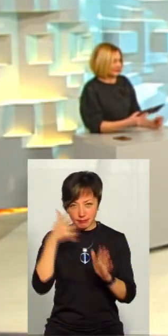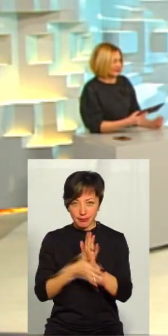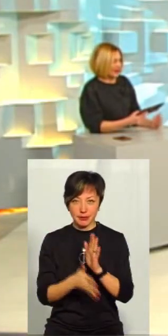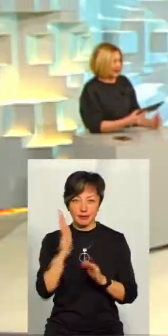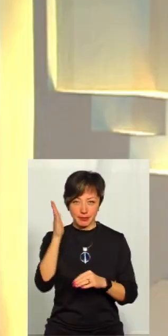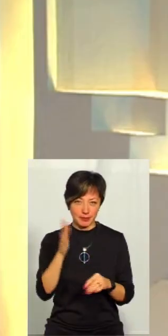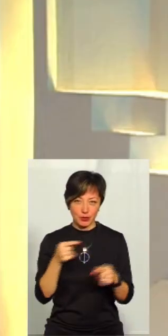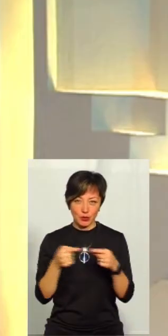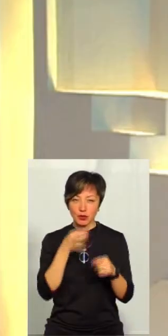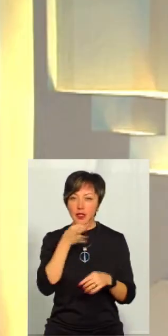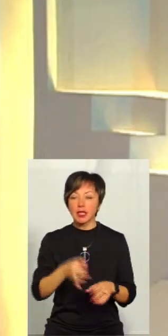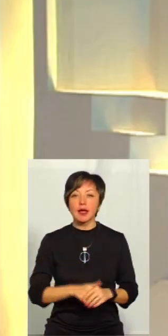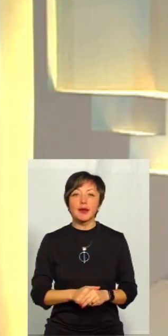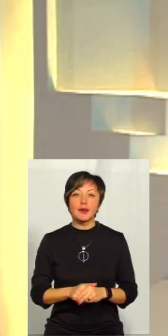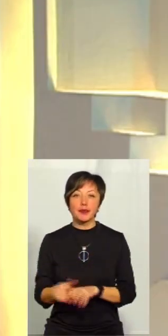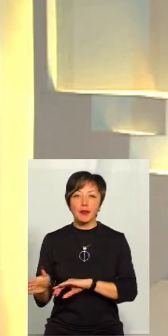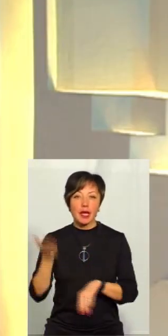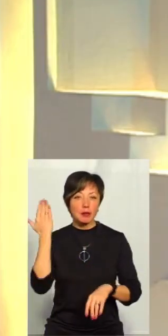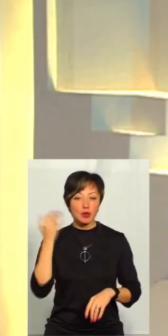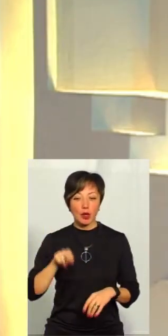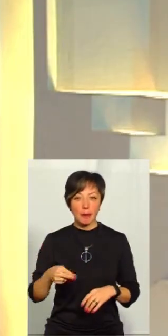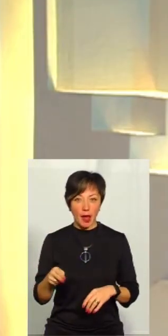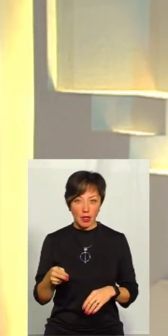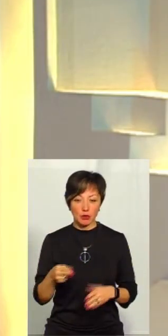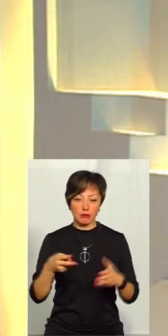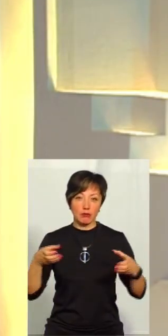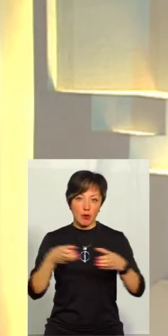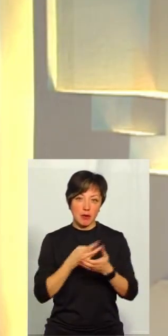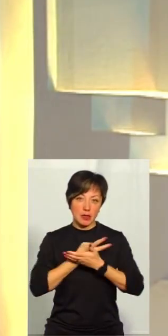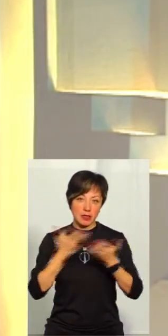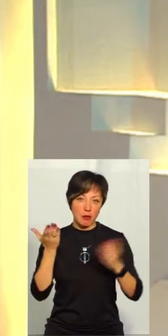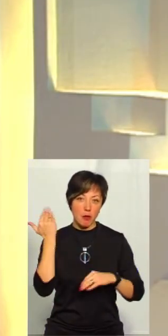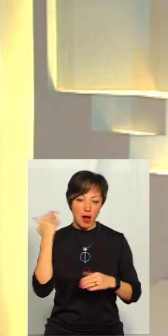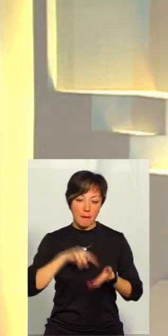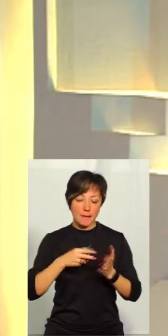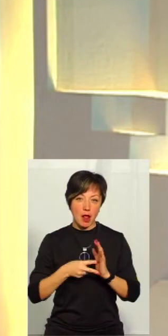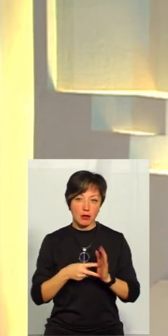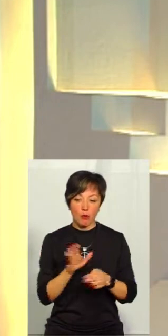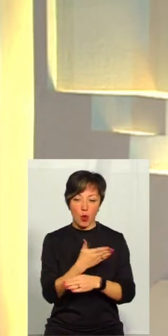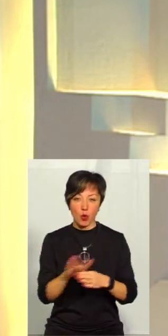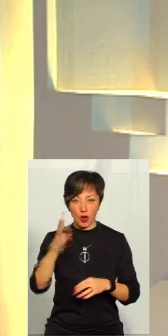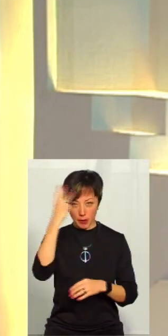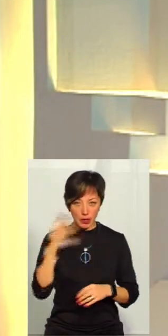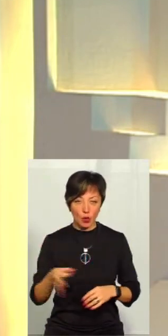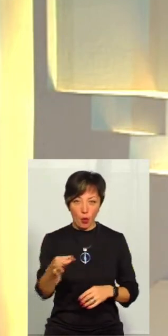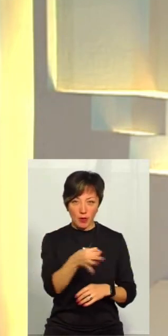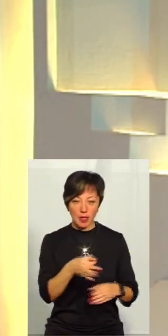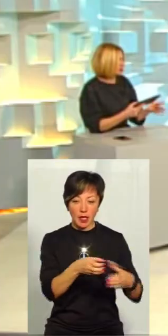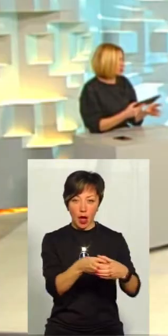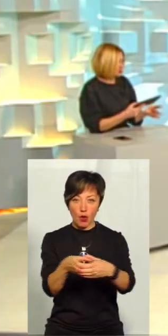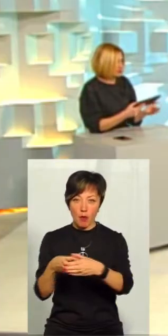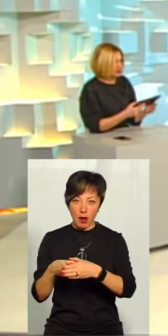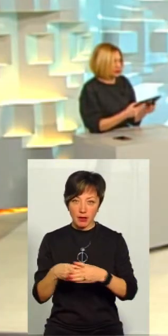сказати. Минулої п'ятниці громаді представили попередній оновлений перспективний план поділу Хмельницької області на